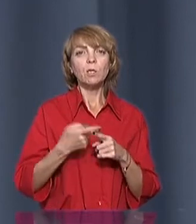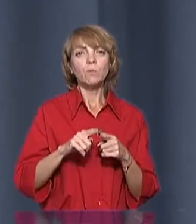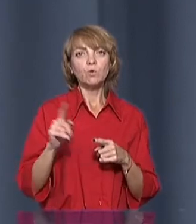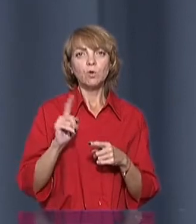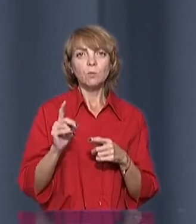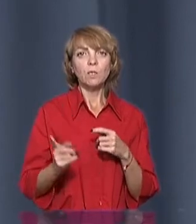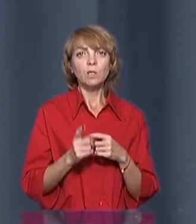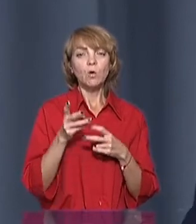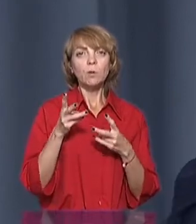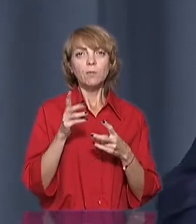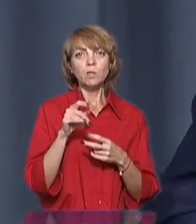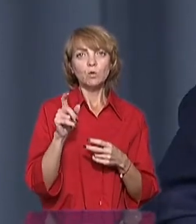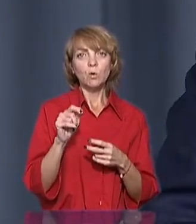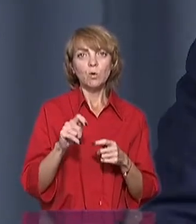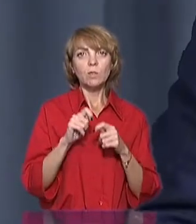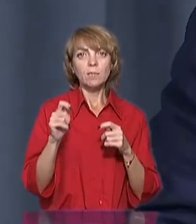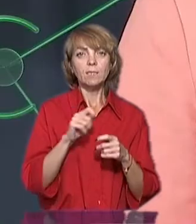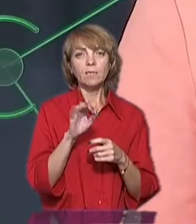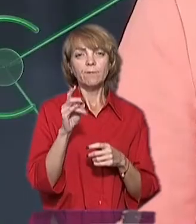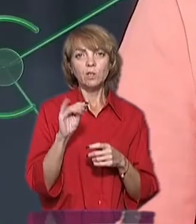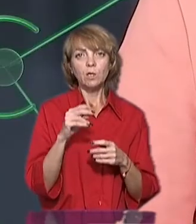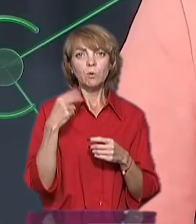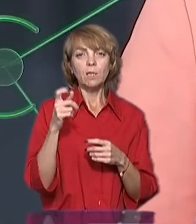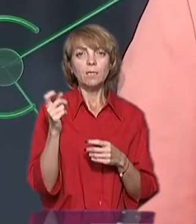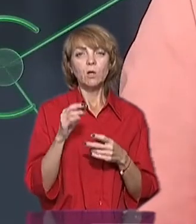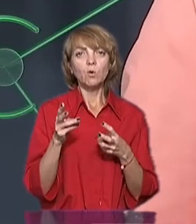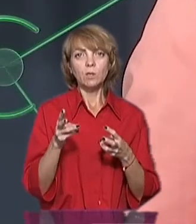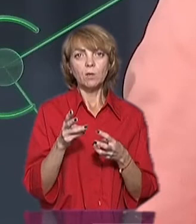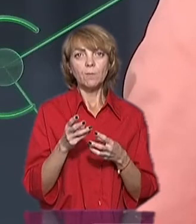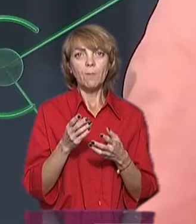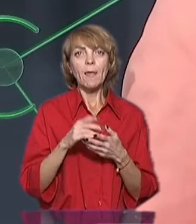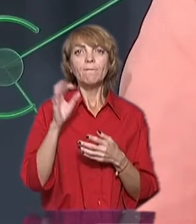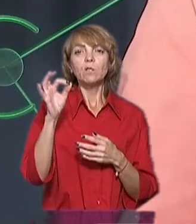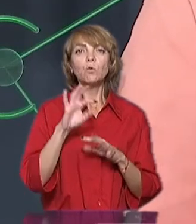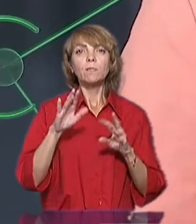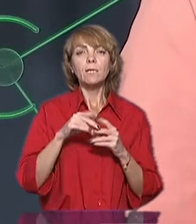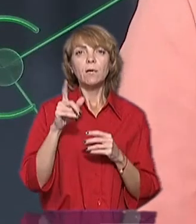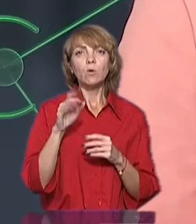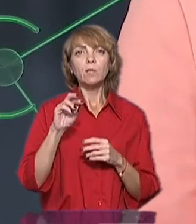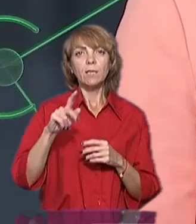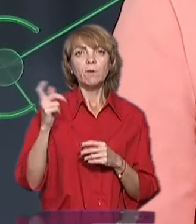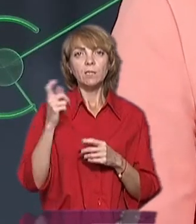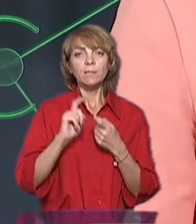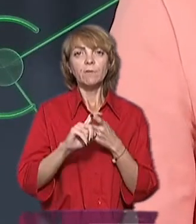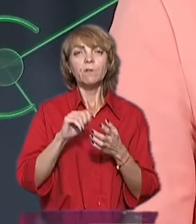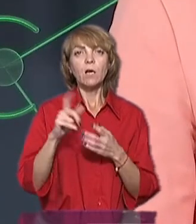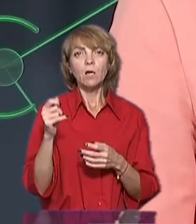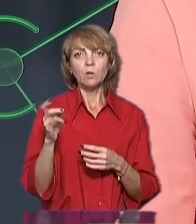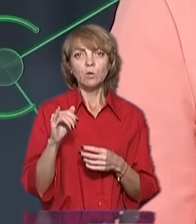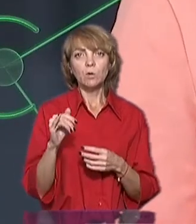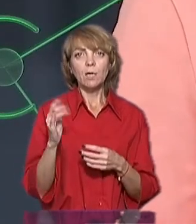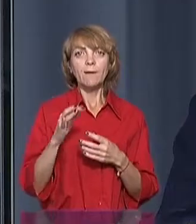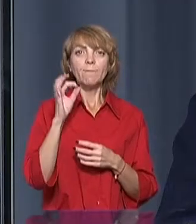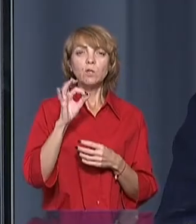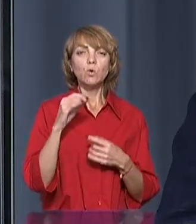значально тапитного сезону відкрити задвіжки і підати газ на котельну. А який відсоток, взагалі, котелень Харківщини залежить саме від газу? А який